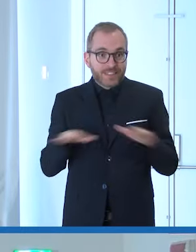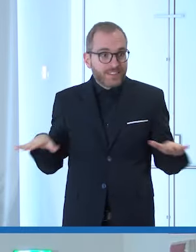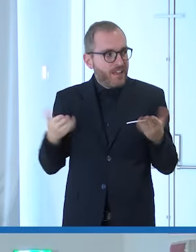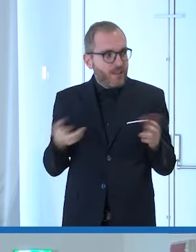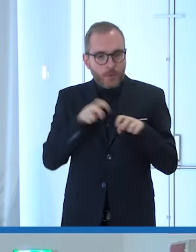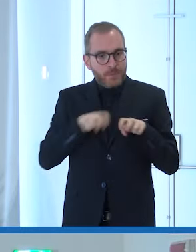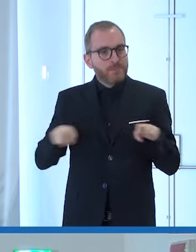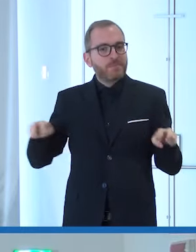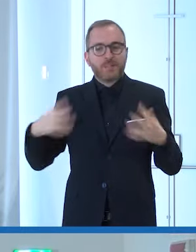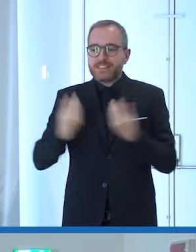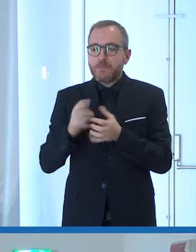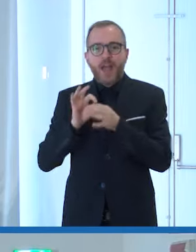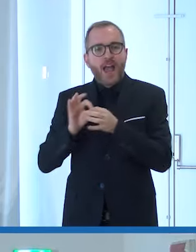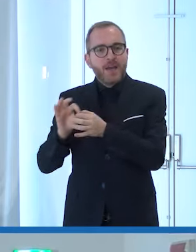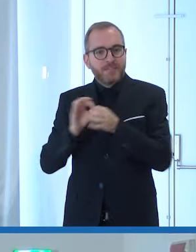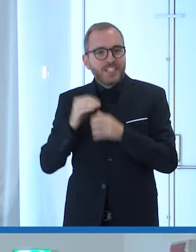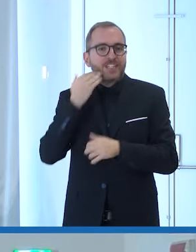anche amici e amiche.